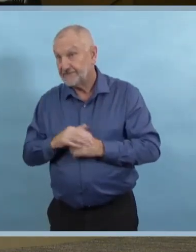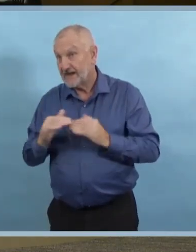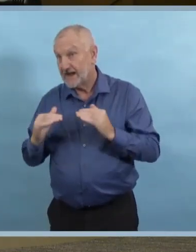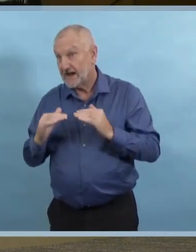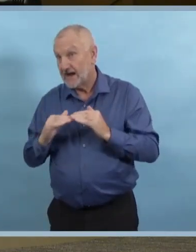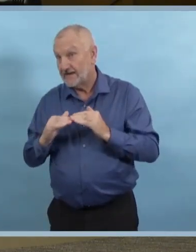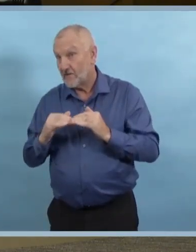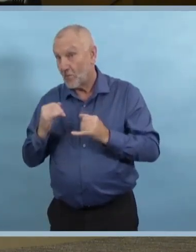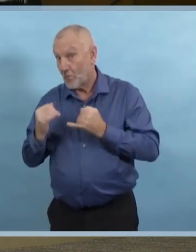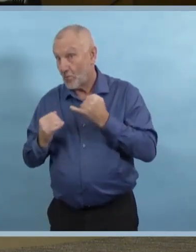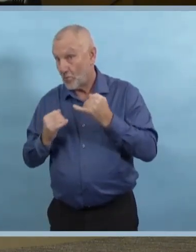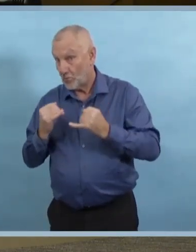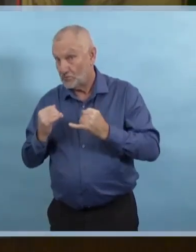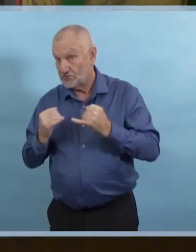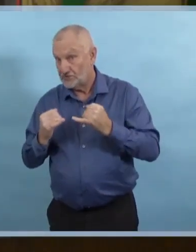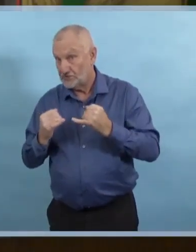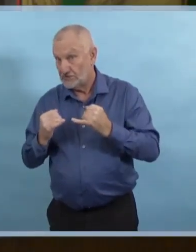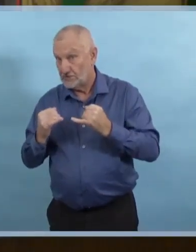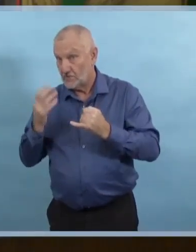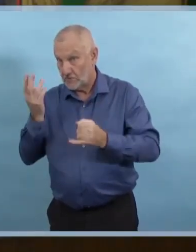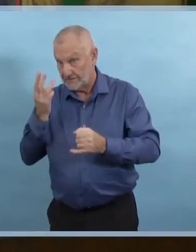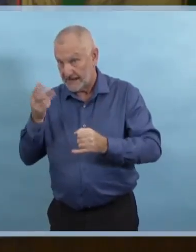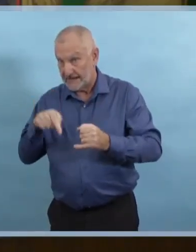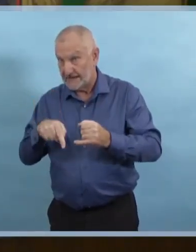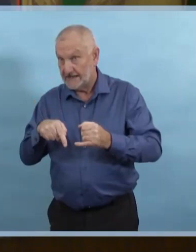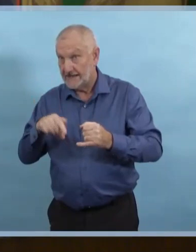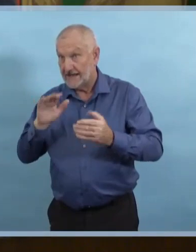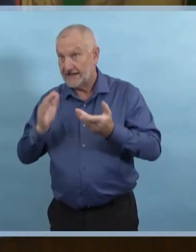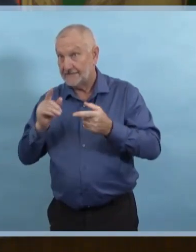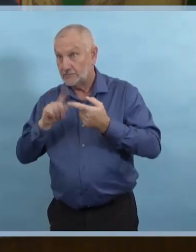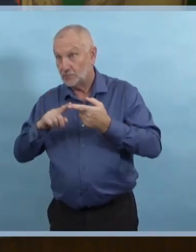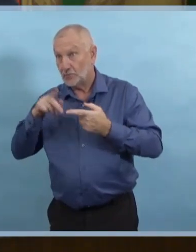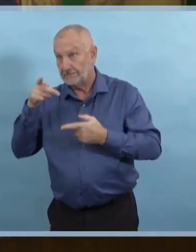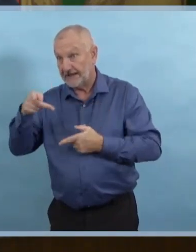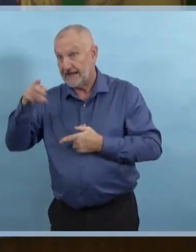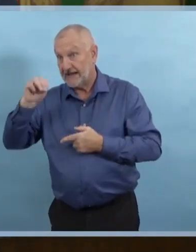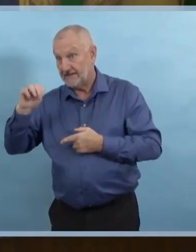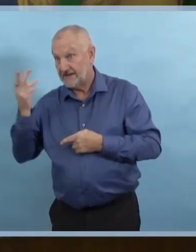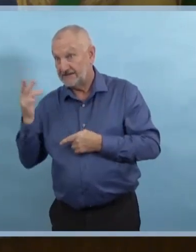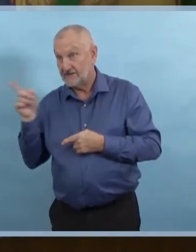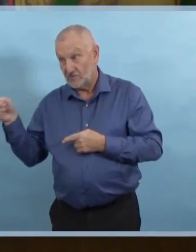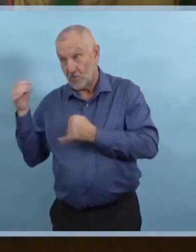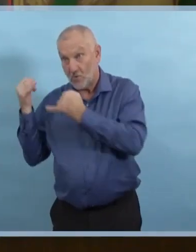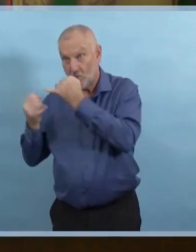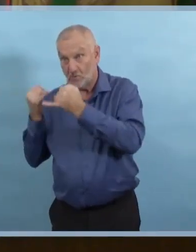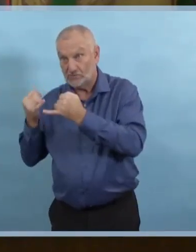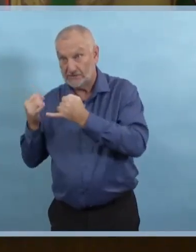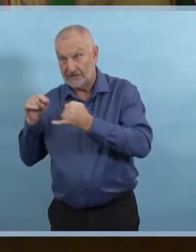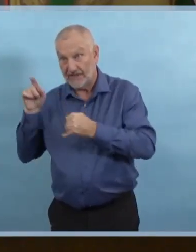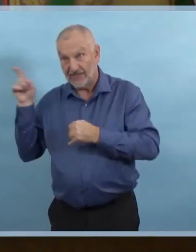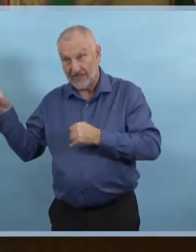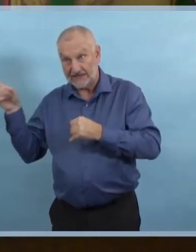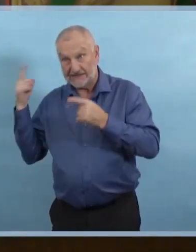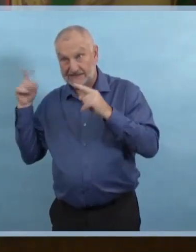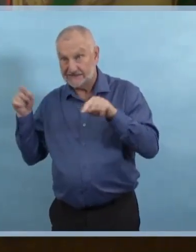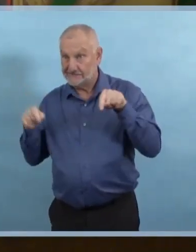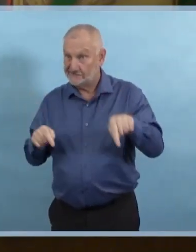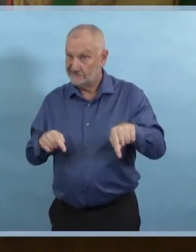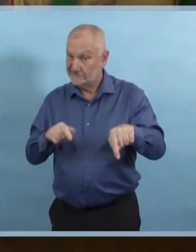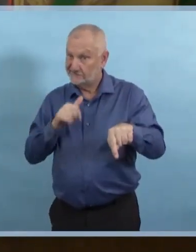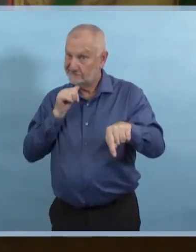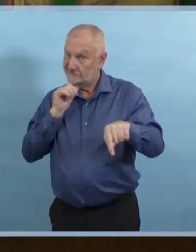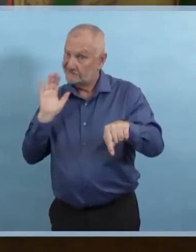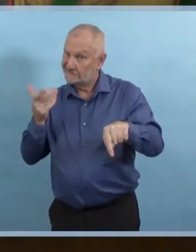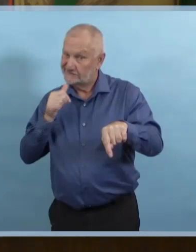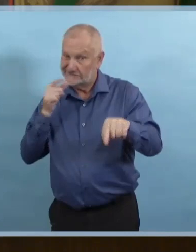l'éclosion à Prairie Mountain, comme nous pouvons le voir à ce moment-là, nous pouvions